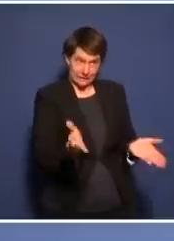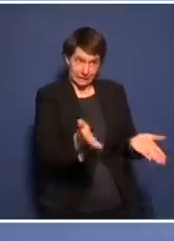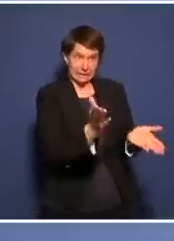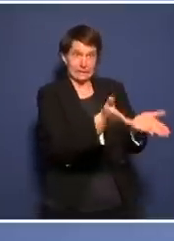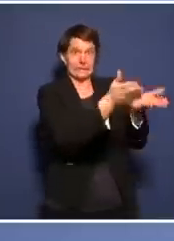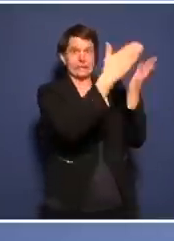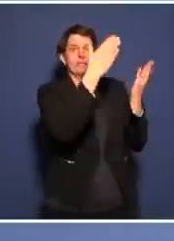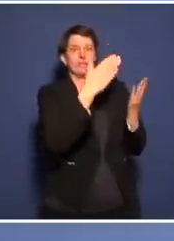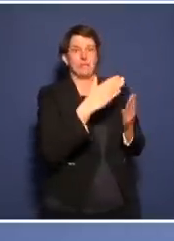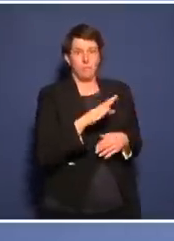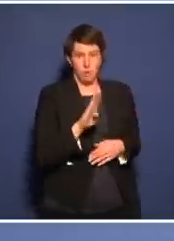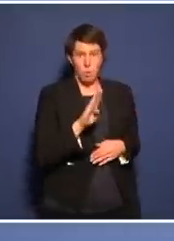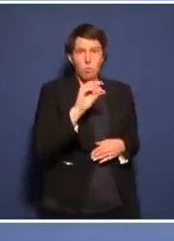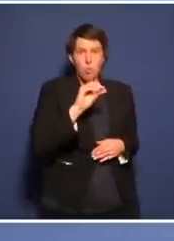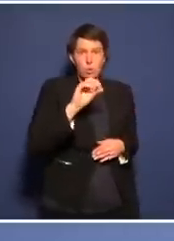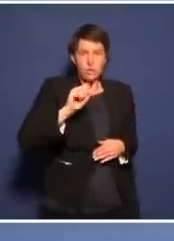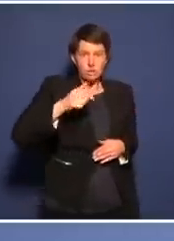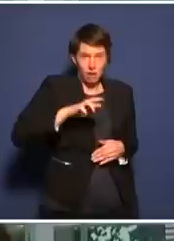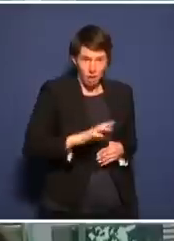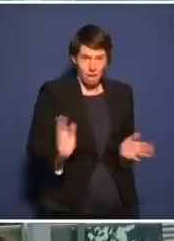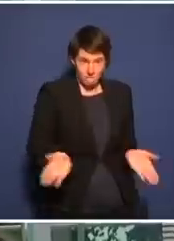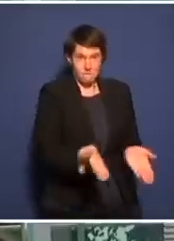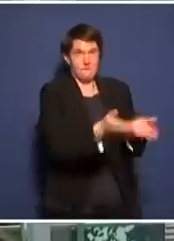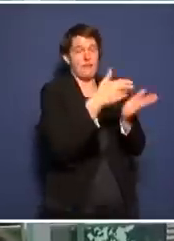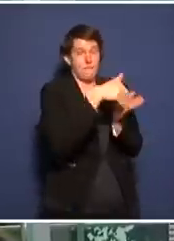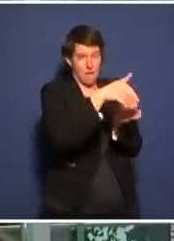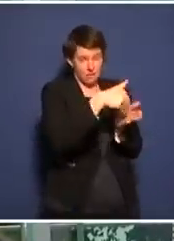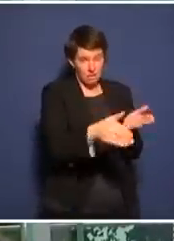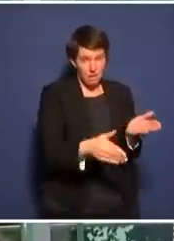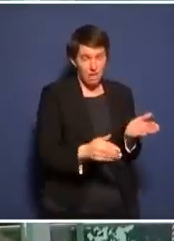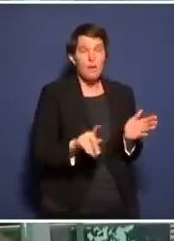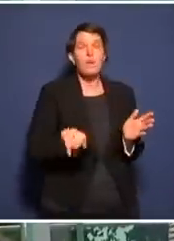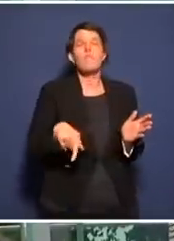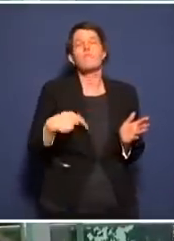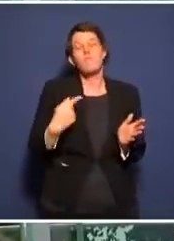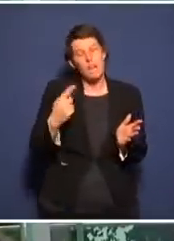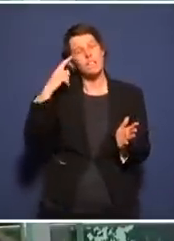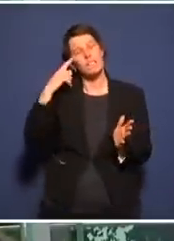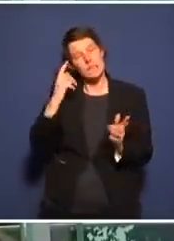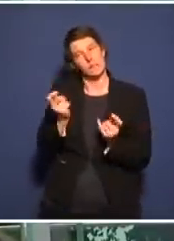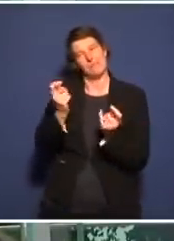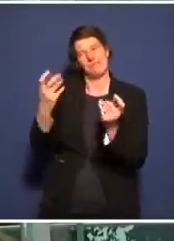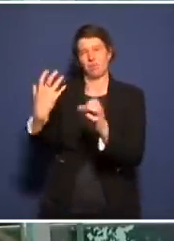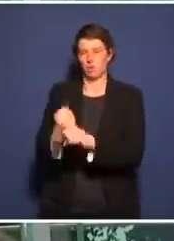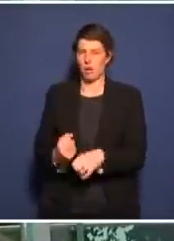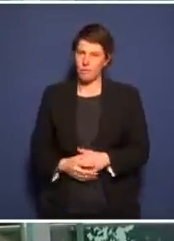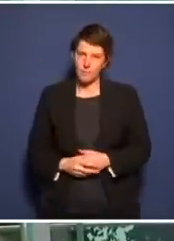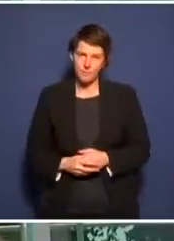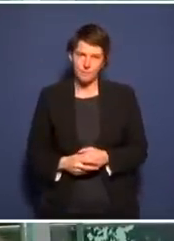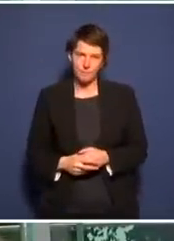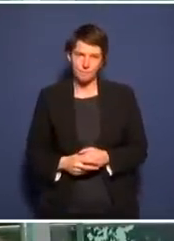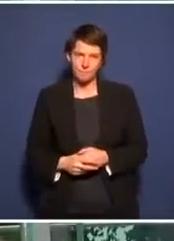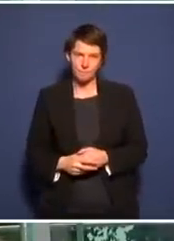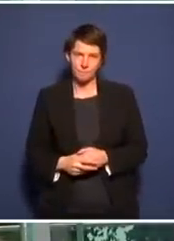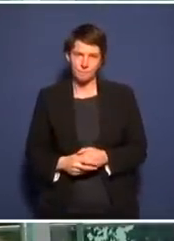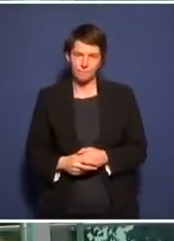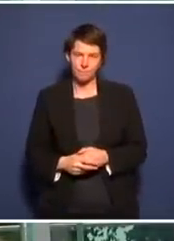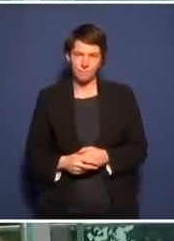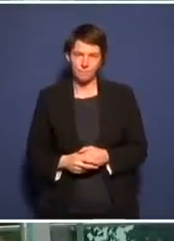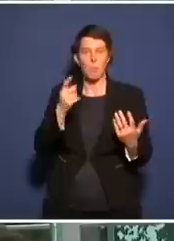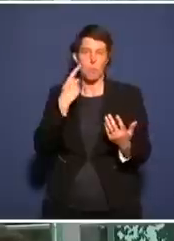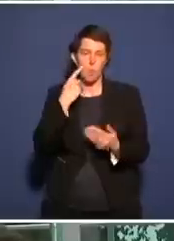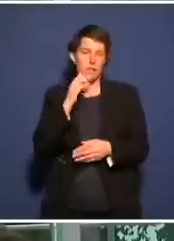Aussage, und sie wäre auch mit zehn Worten zu machen, aber sie will nicht enden. Verzeihen Sie mir, dass es deswegen in Momenten hier etwas